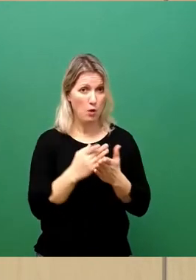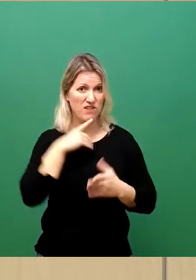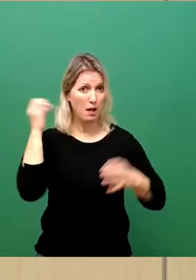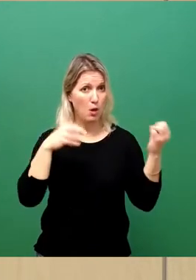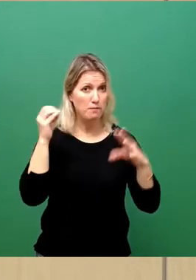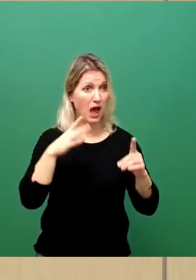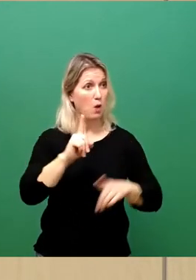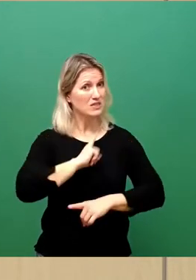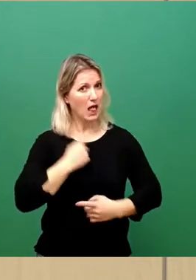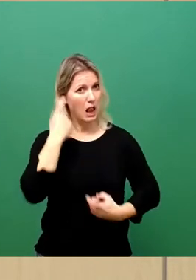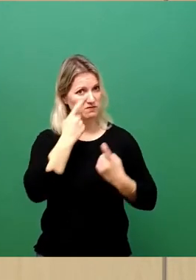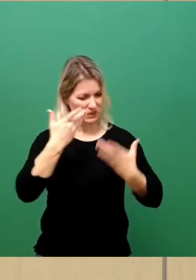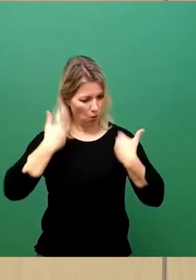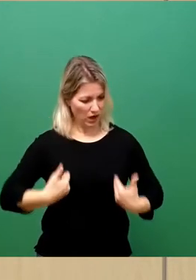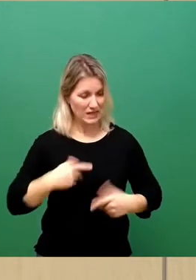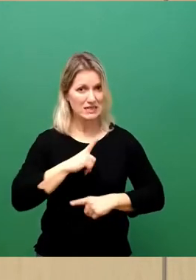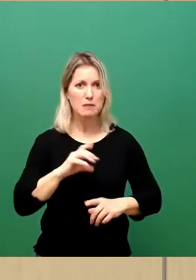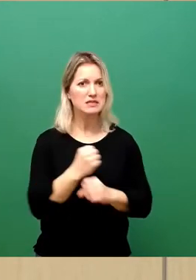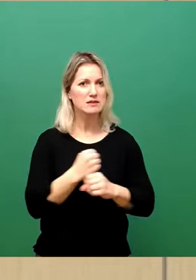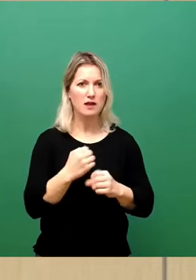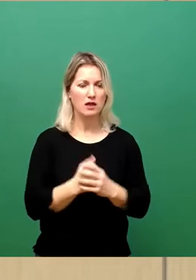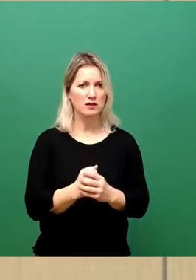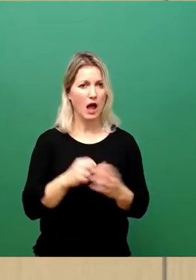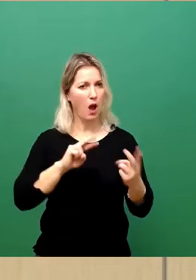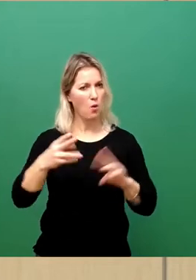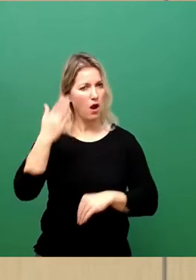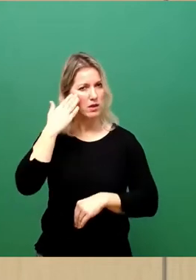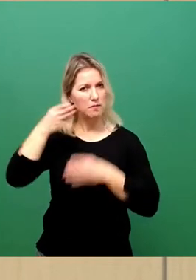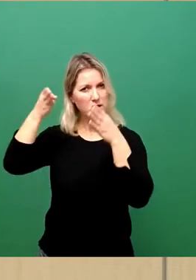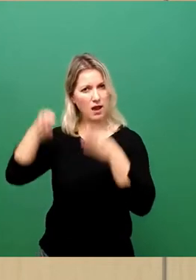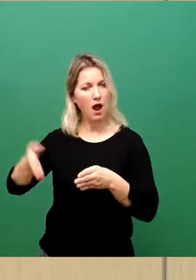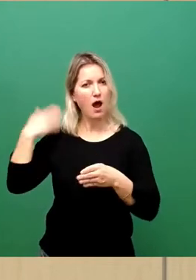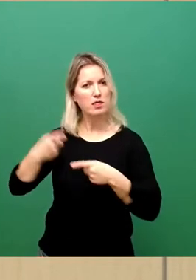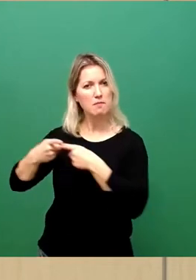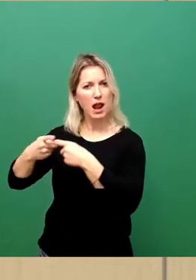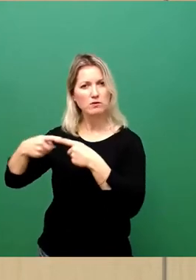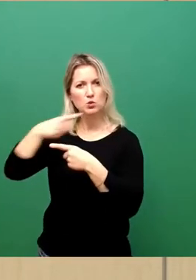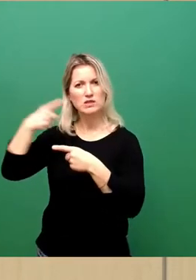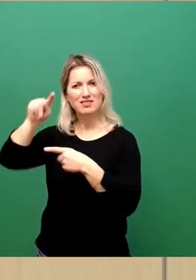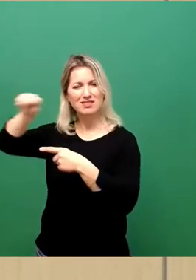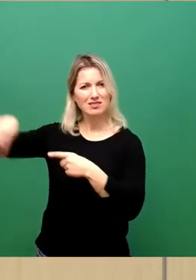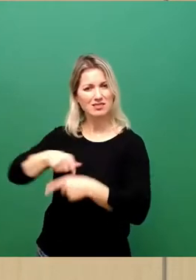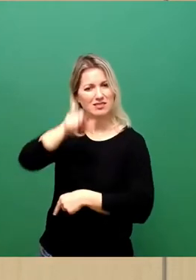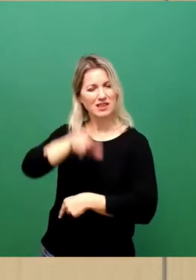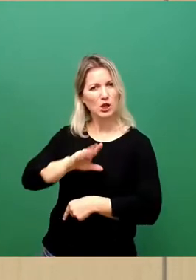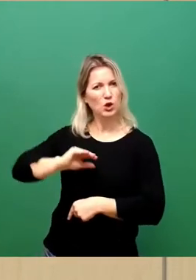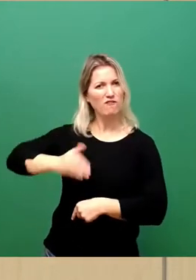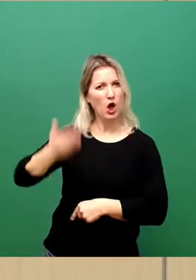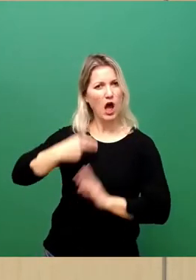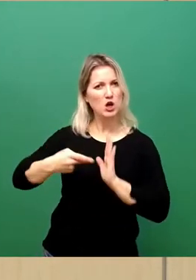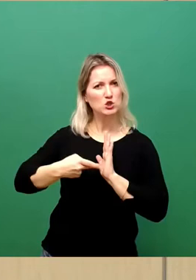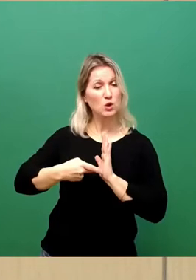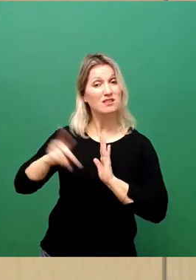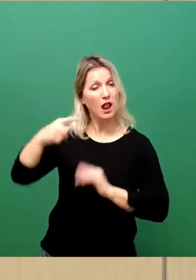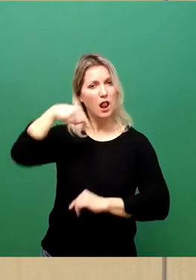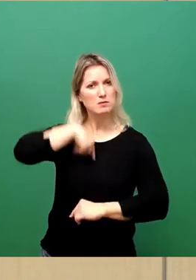versorgen. Ein anderer berühmter Fall von den Menschen, die über Belarus und Polen eingereist sind, ist Mawa. Eine junge Frau aus Syrien, die an Epilepsie leidet und nach